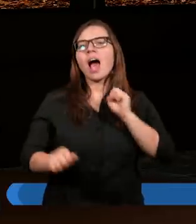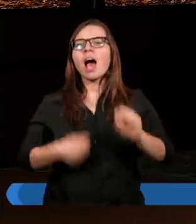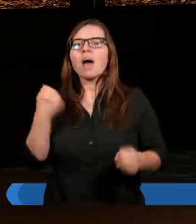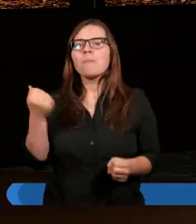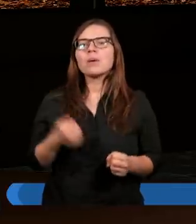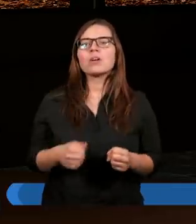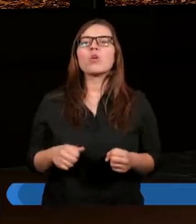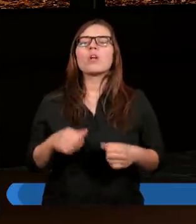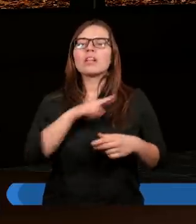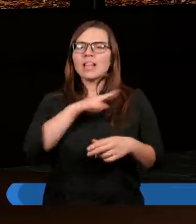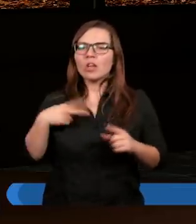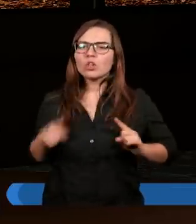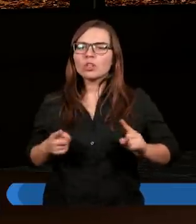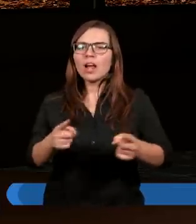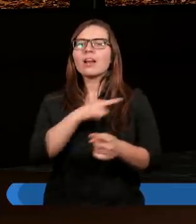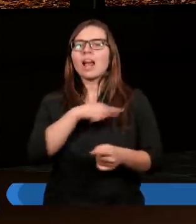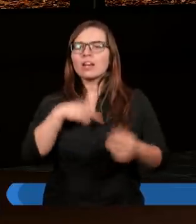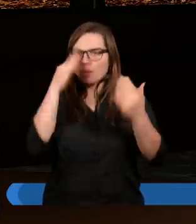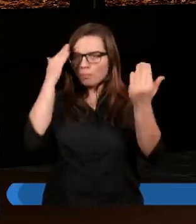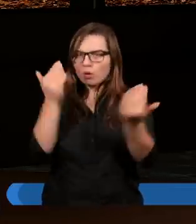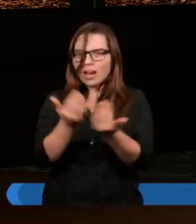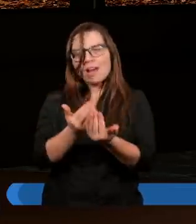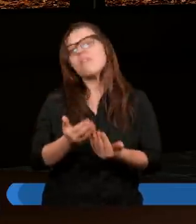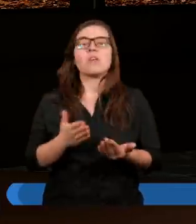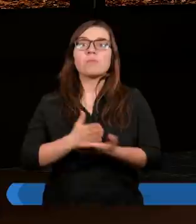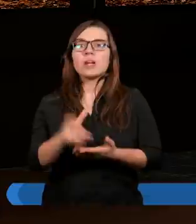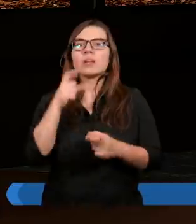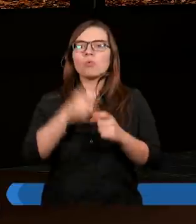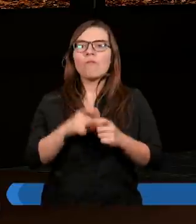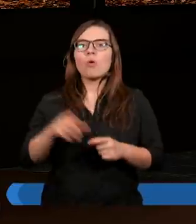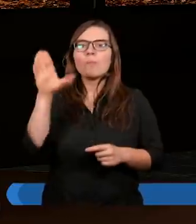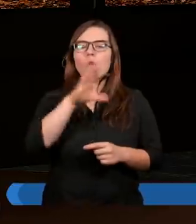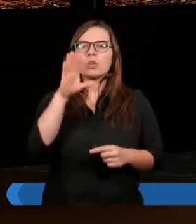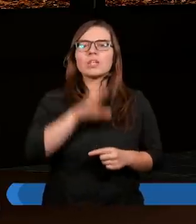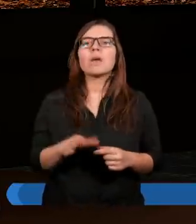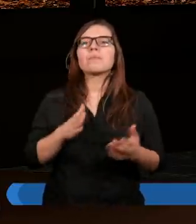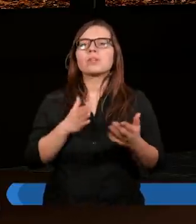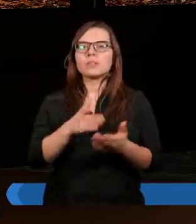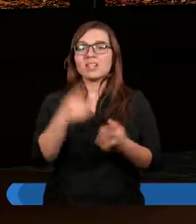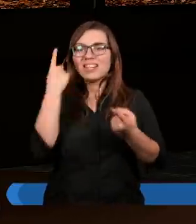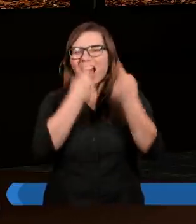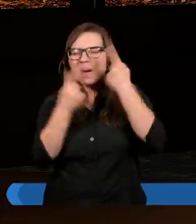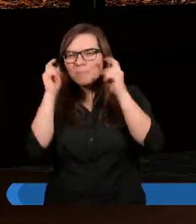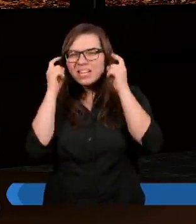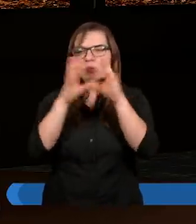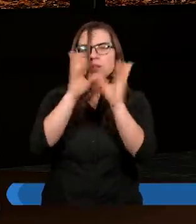nasze studiowanie, nasze poznawanie poprzez Słowo Boże, tych wszystkich zamysłów, jakie